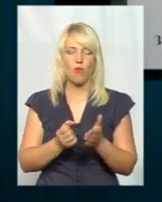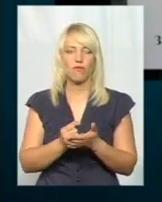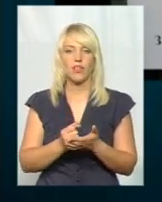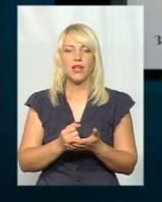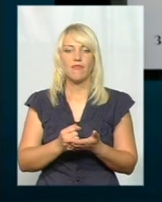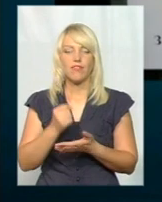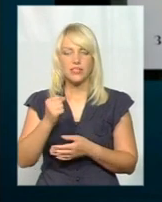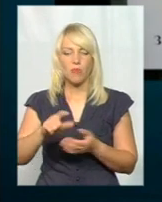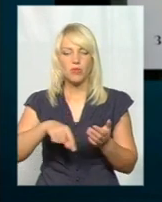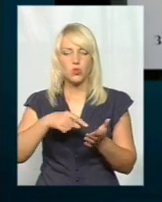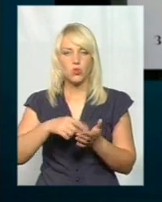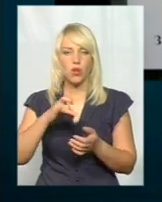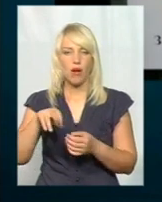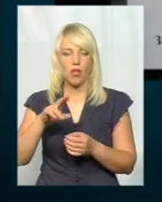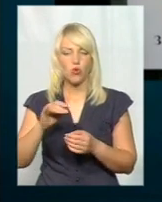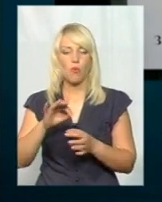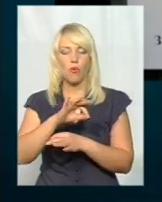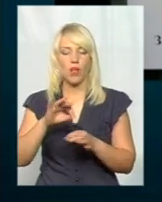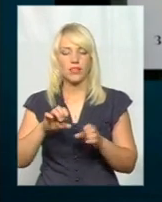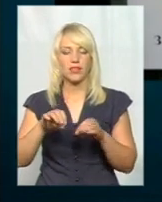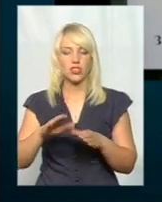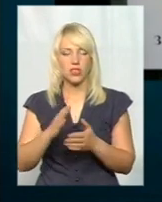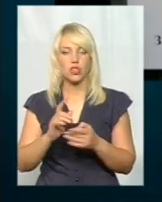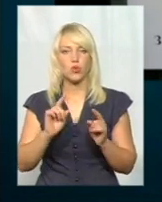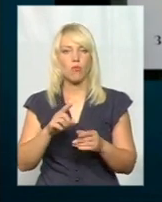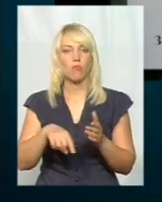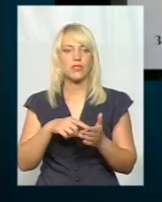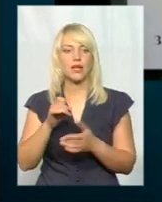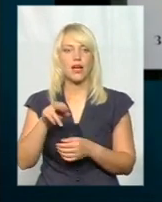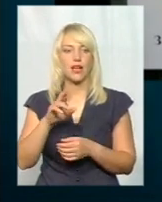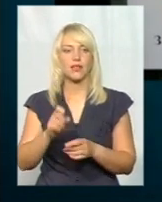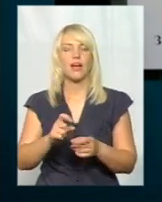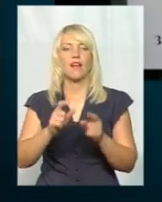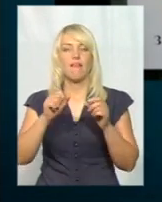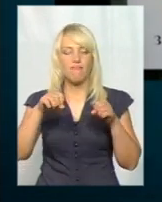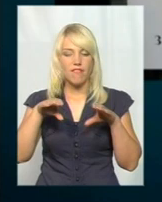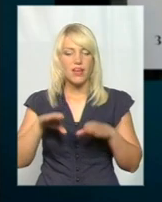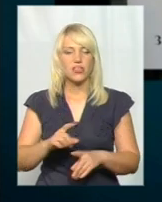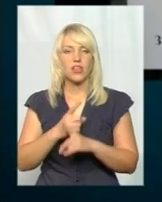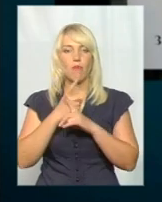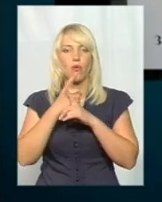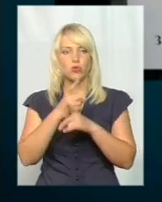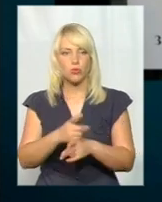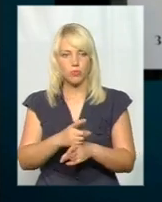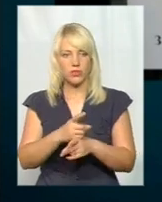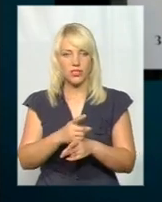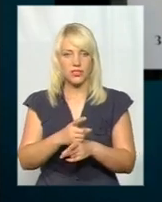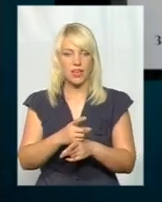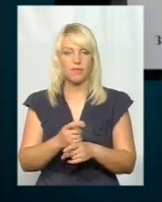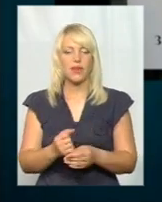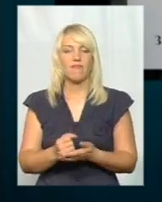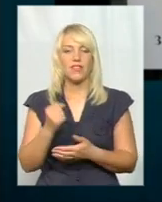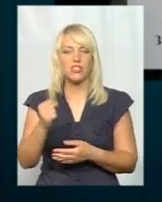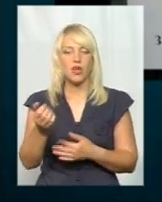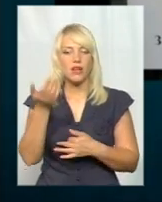проєкт рішення все ж таки є. От чому міська рада вирішила поступитись висунутими раніше вимогами? Тому